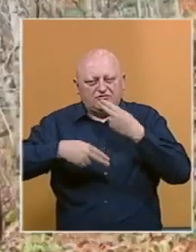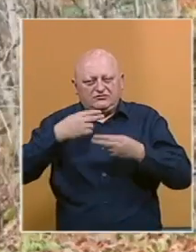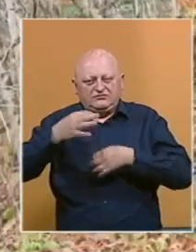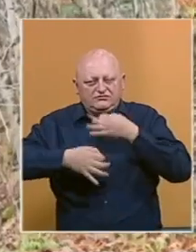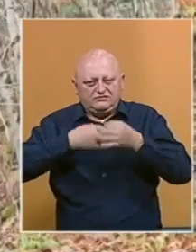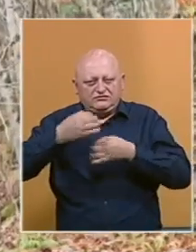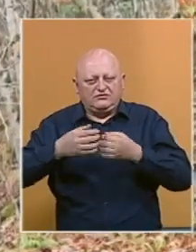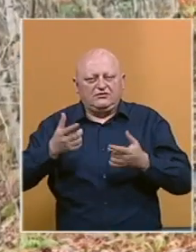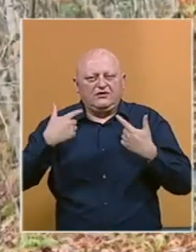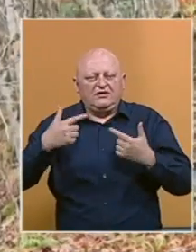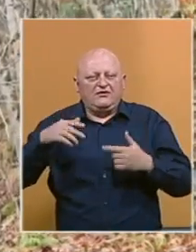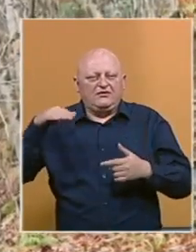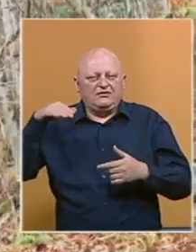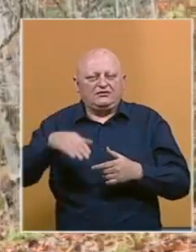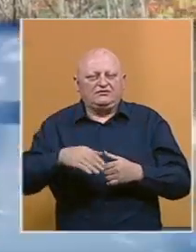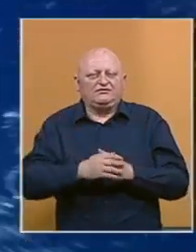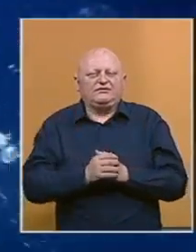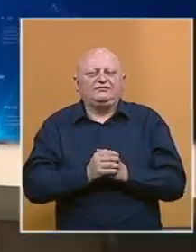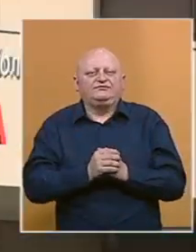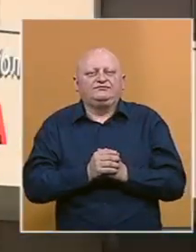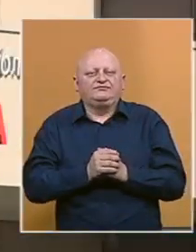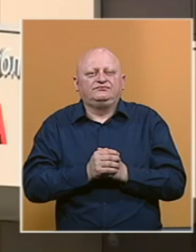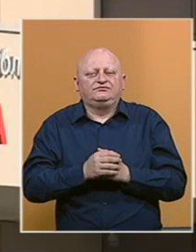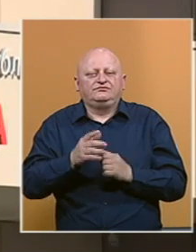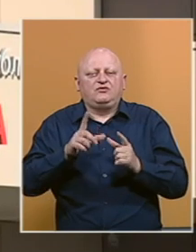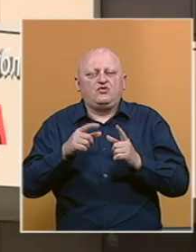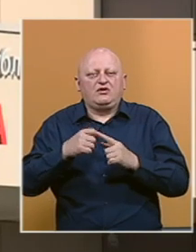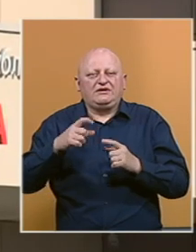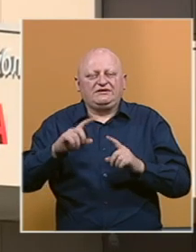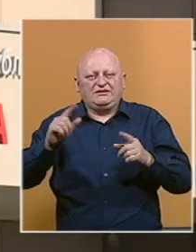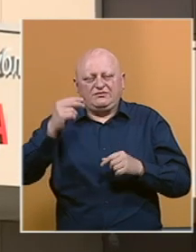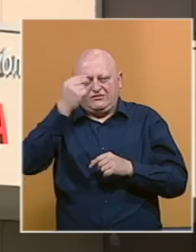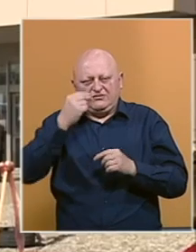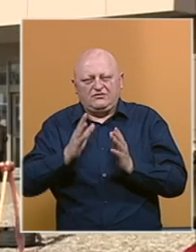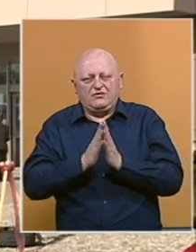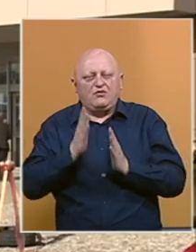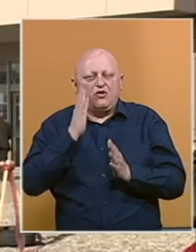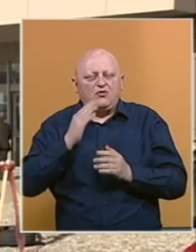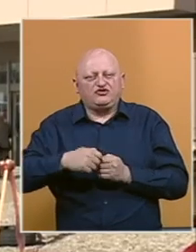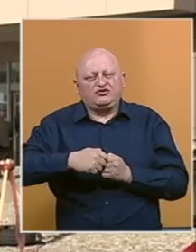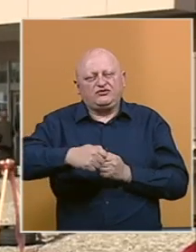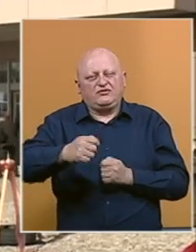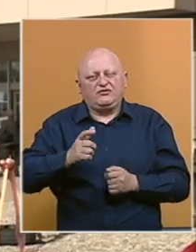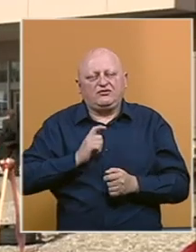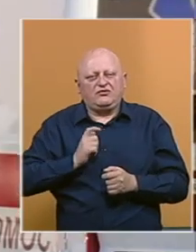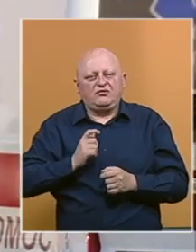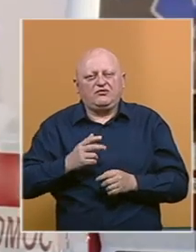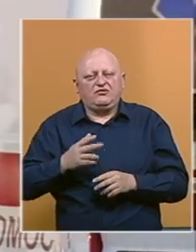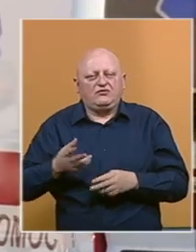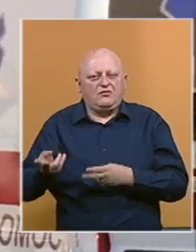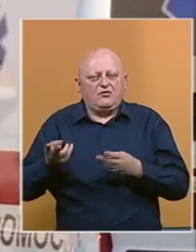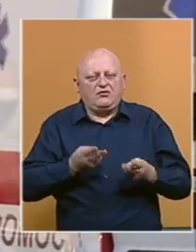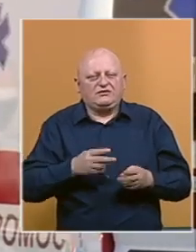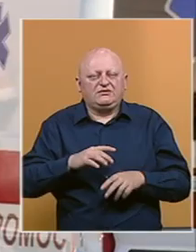istraživanje vazduhoplovnih udes. Iz UKC Republike Srpske mole za poštivanje mjera očekuju povećen priliv